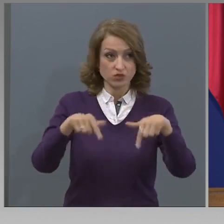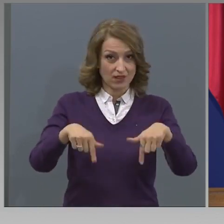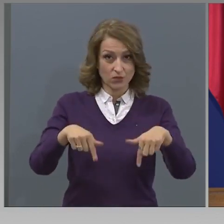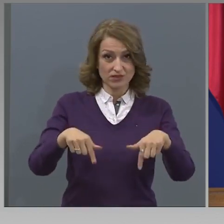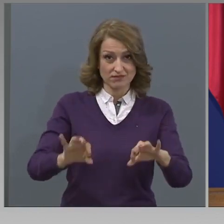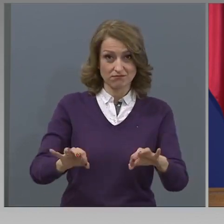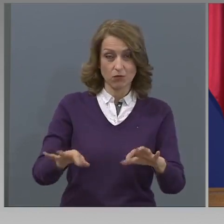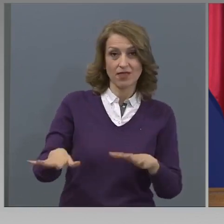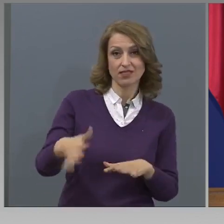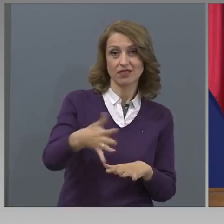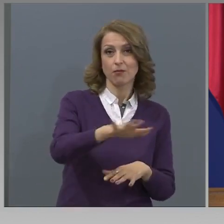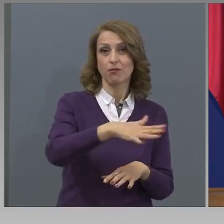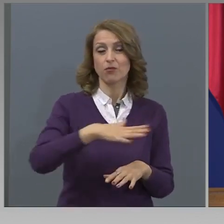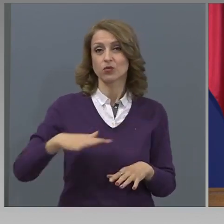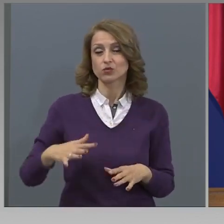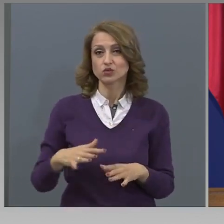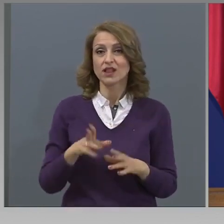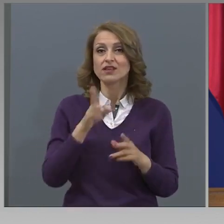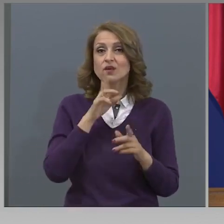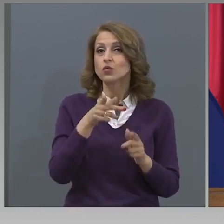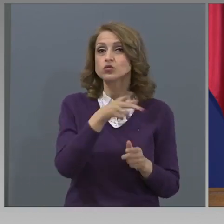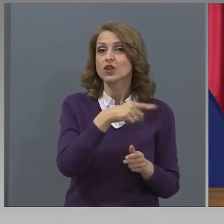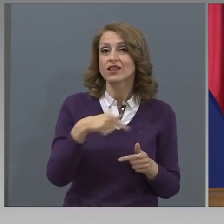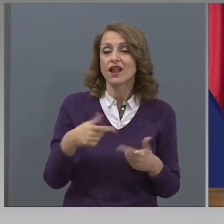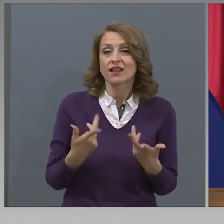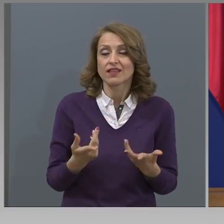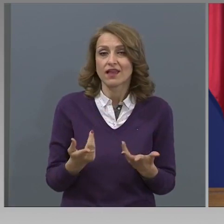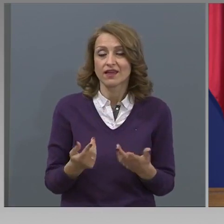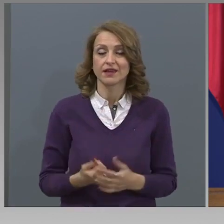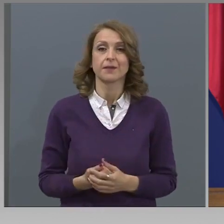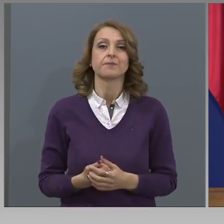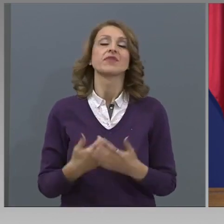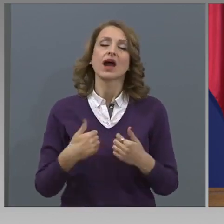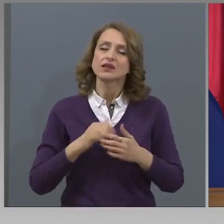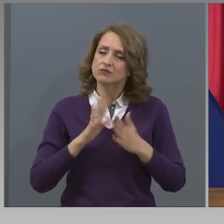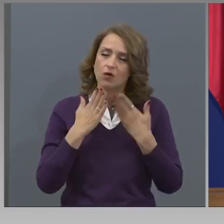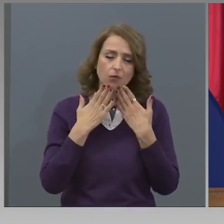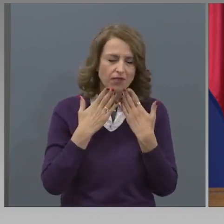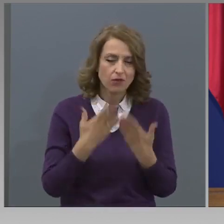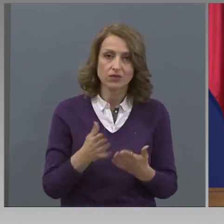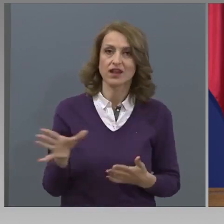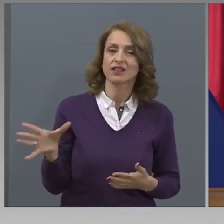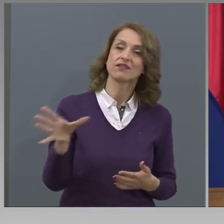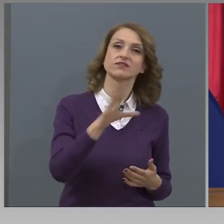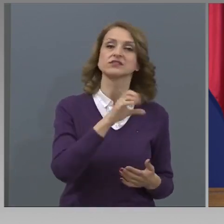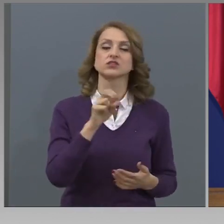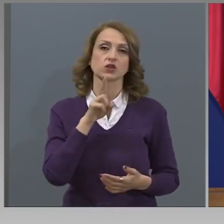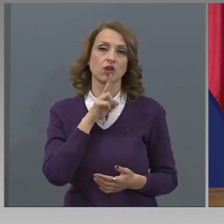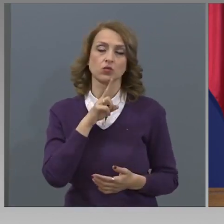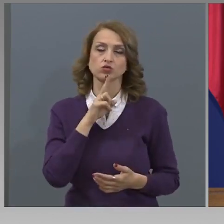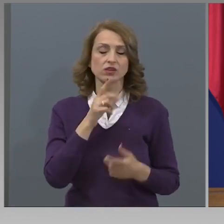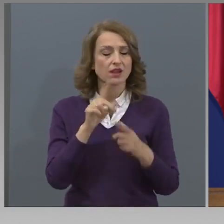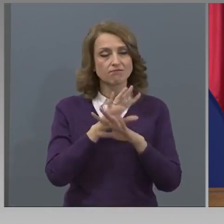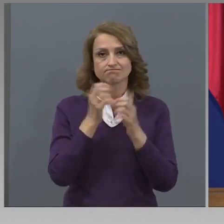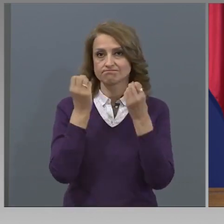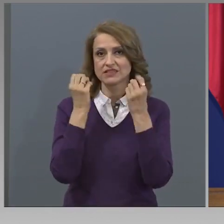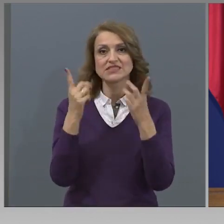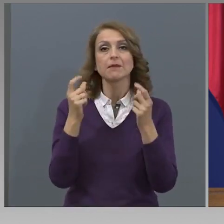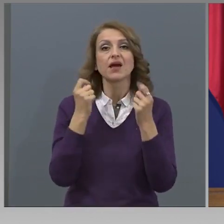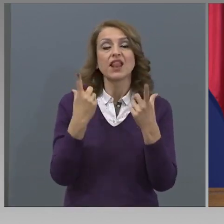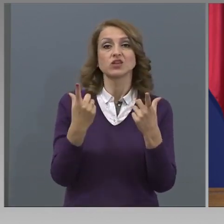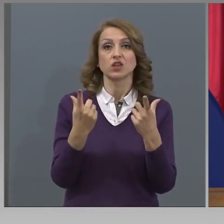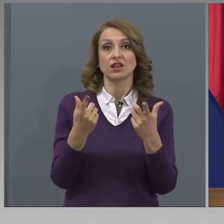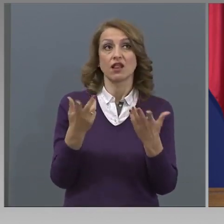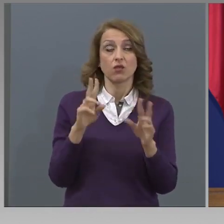в момента са учителите. И аз им благодаря на всички, наистина това, което се случи е забележително. Като пак